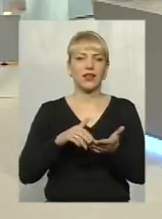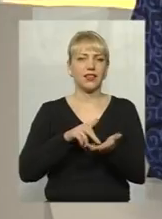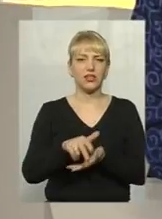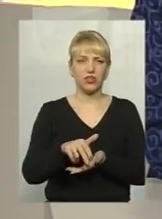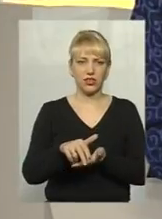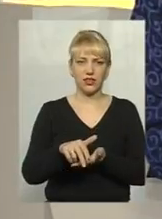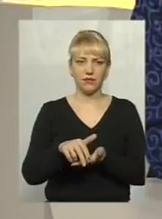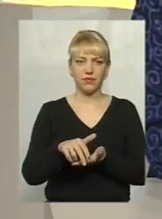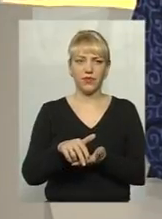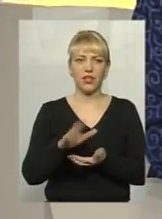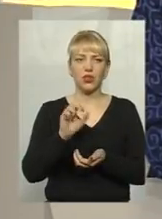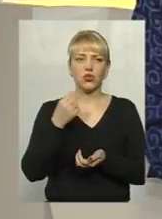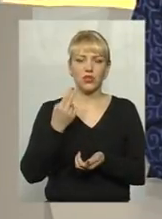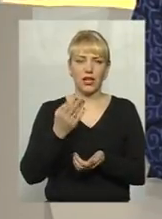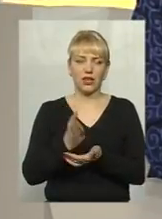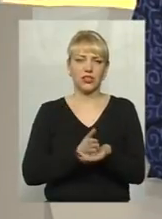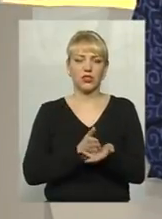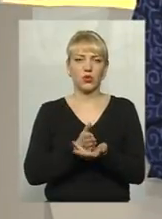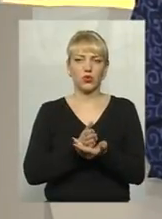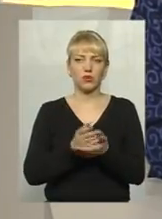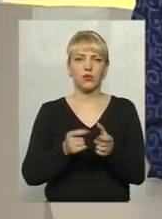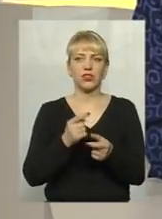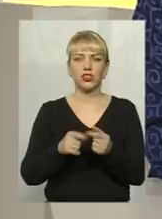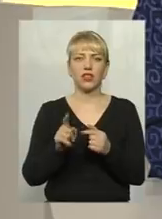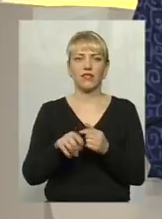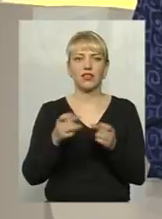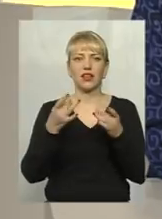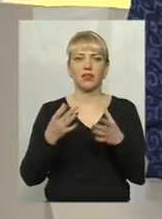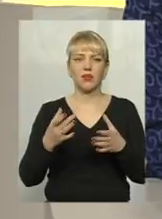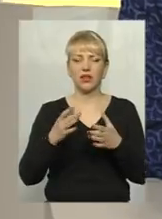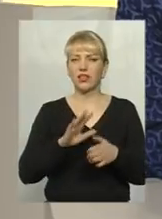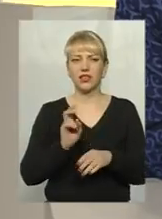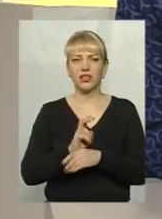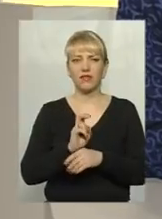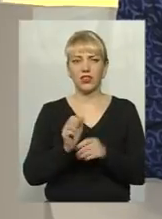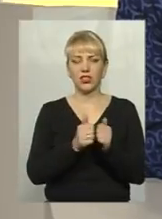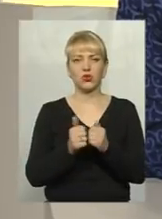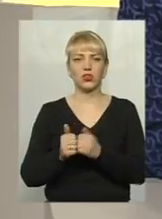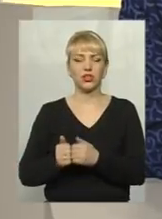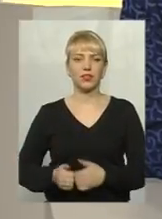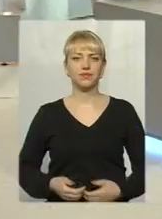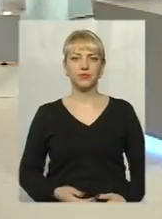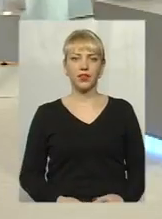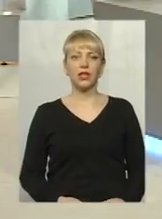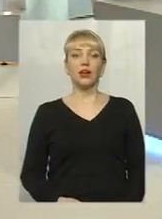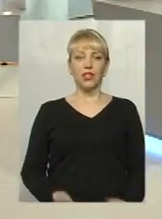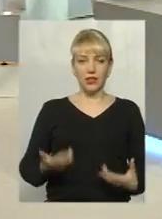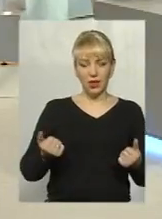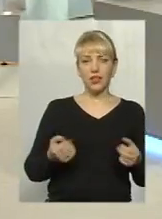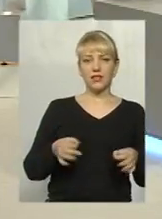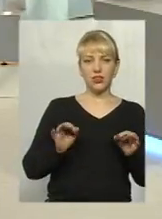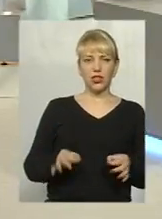ті соціальні служби, чи навіть елементарно не навідали сусіди? Так, звичайно,